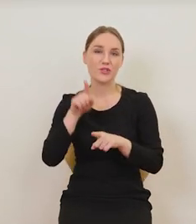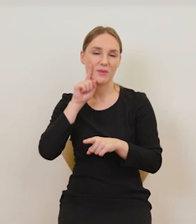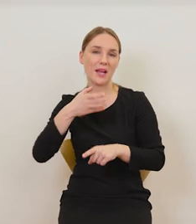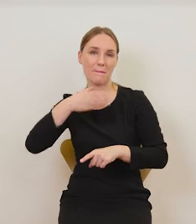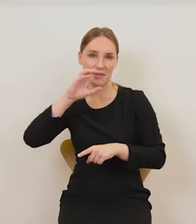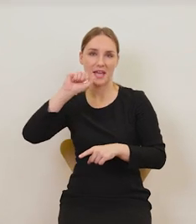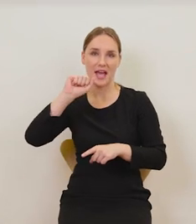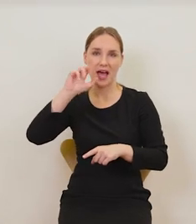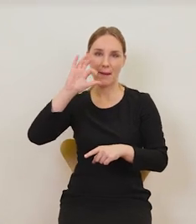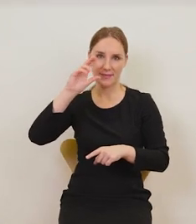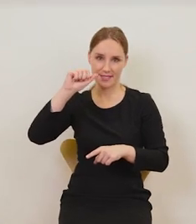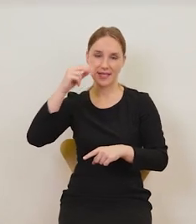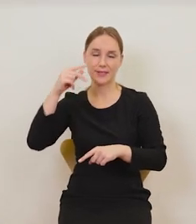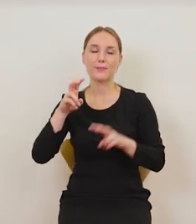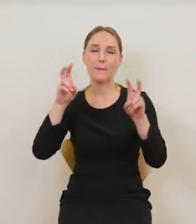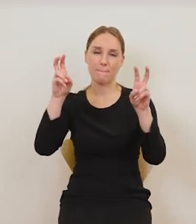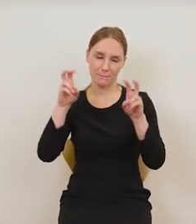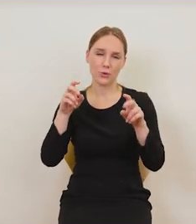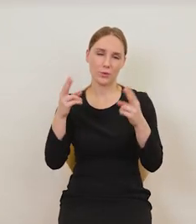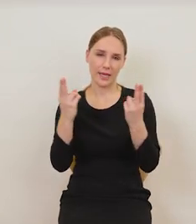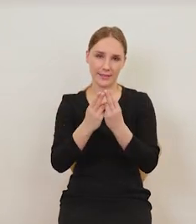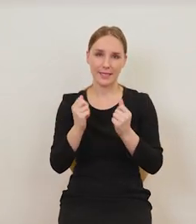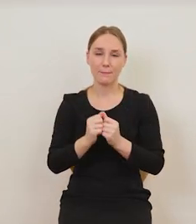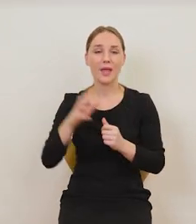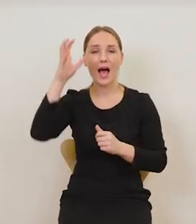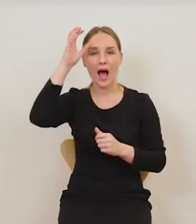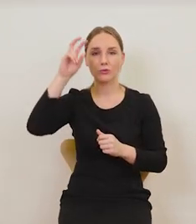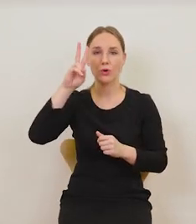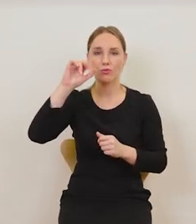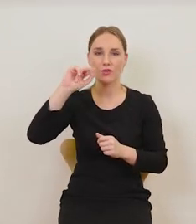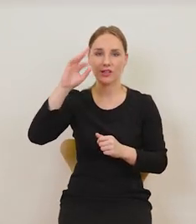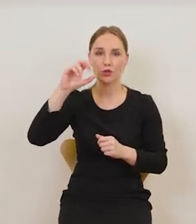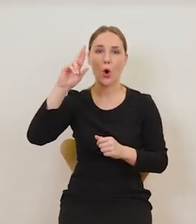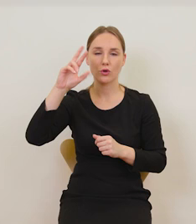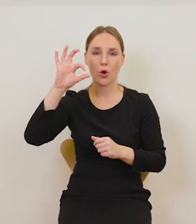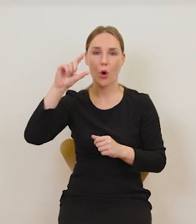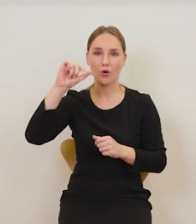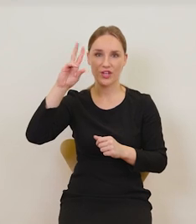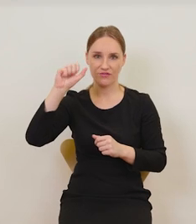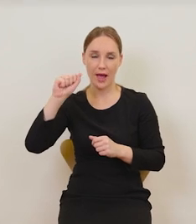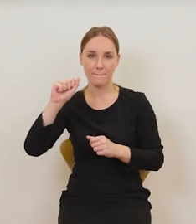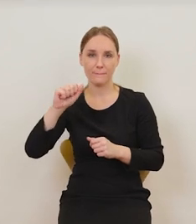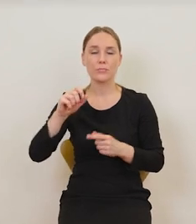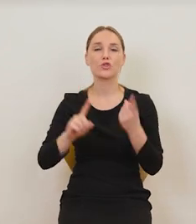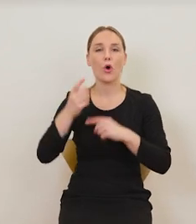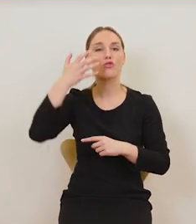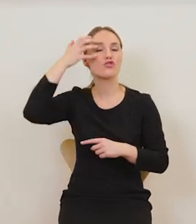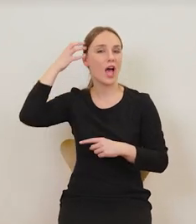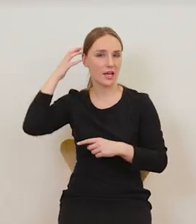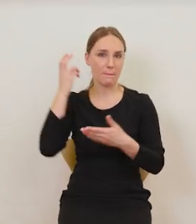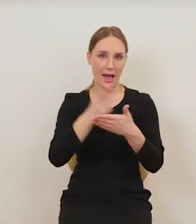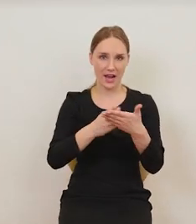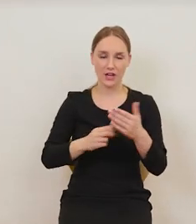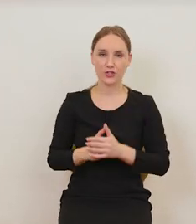absynt, zatytułowany pijący absynt Wiktora Oliwy, czeskiego malarza. I tu już wyraźnie widać,